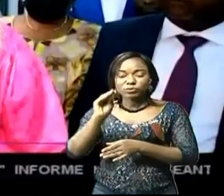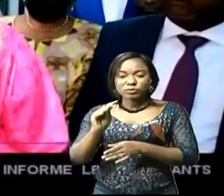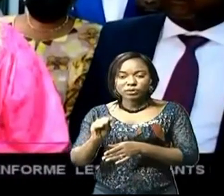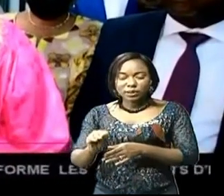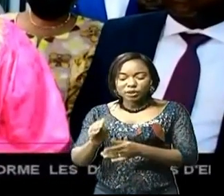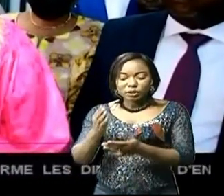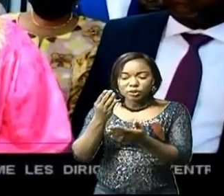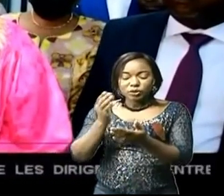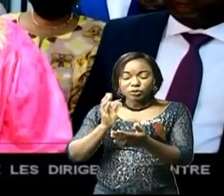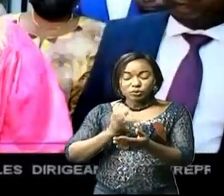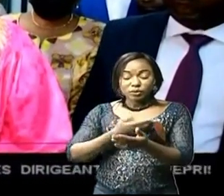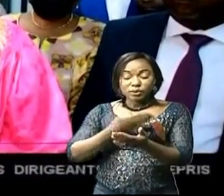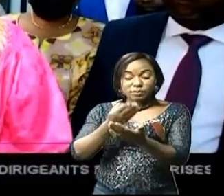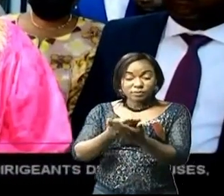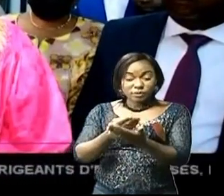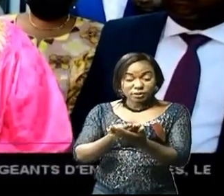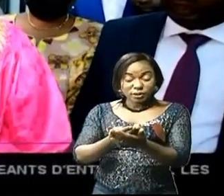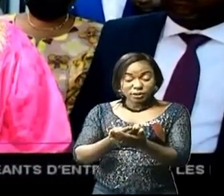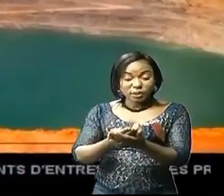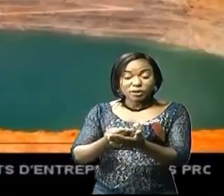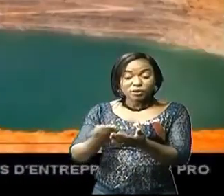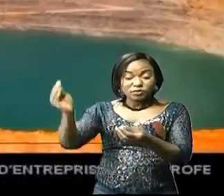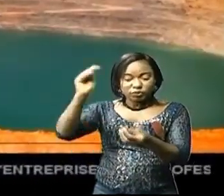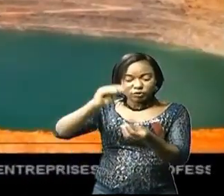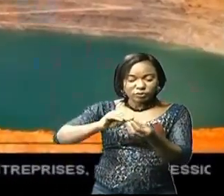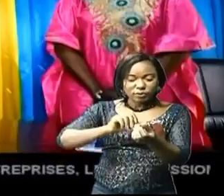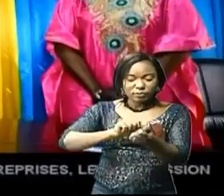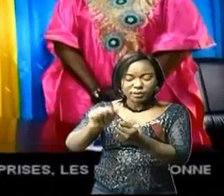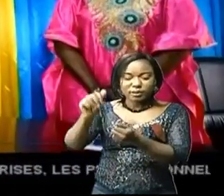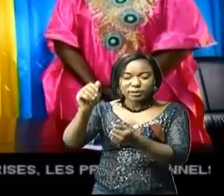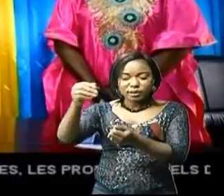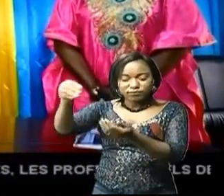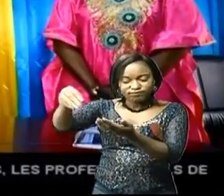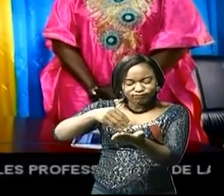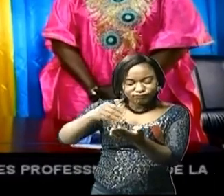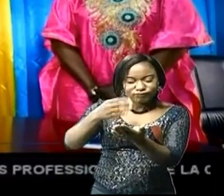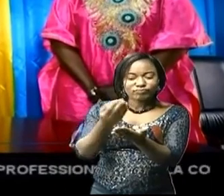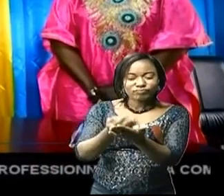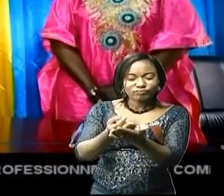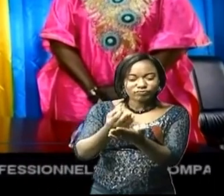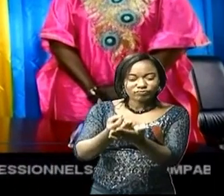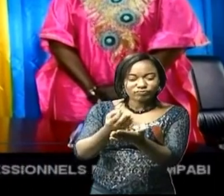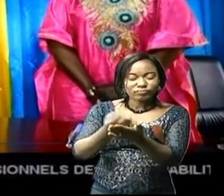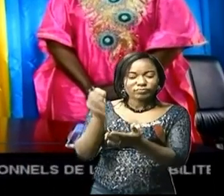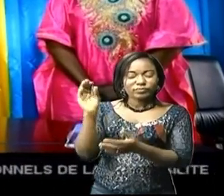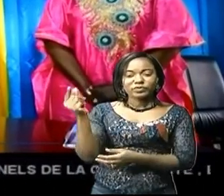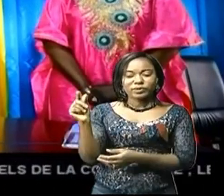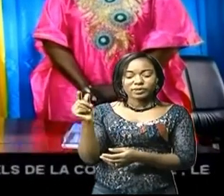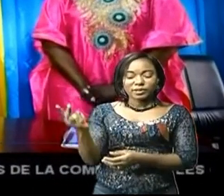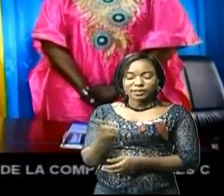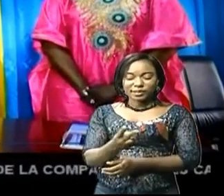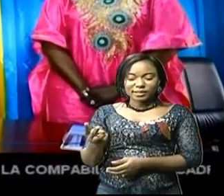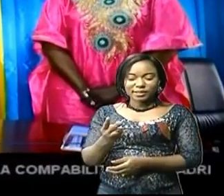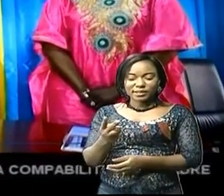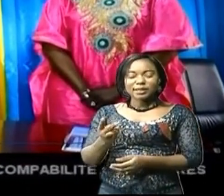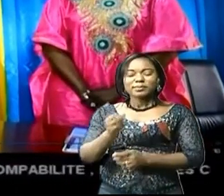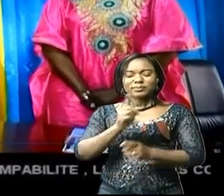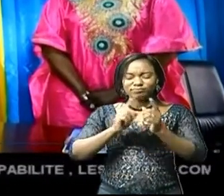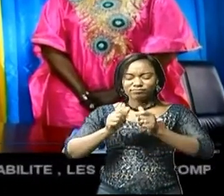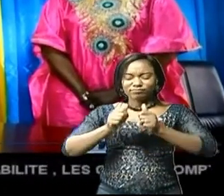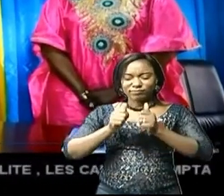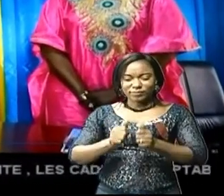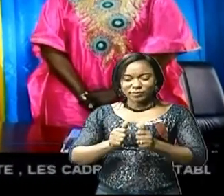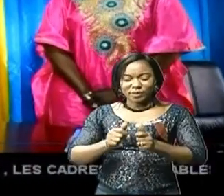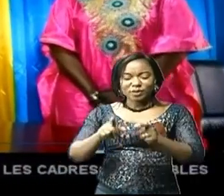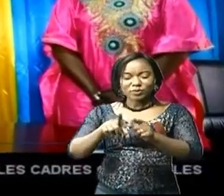budget sera couvert par les recettes du secteur minier. C'est dans un climat de sérénité que les deux personnalités se sont séparées. Signe